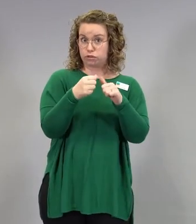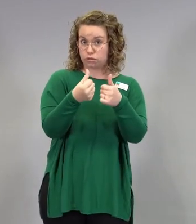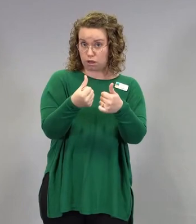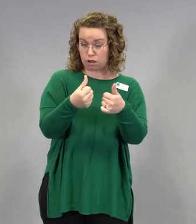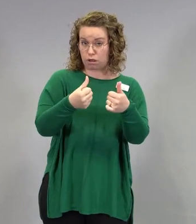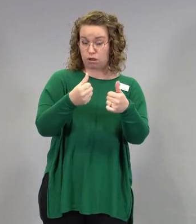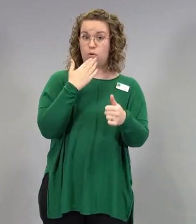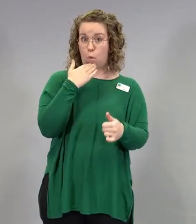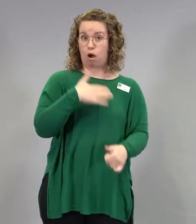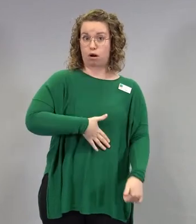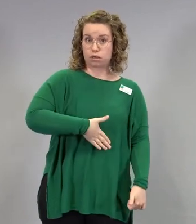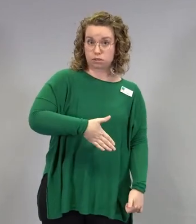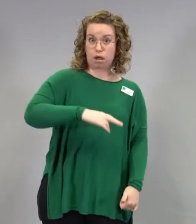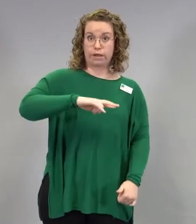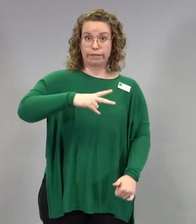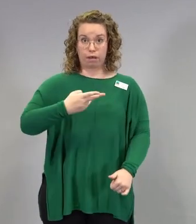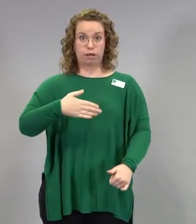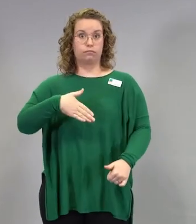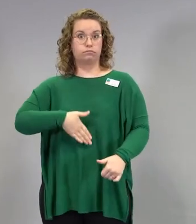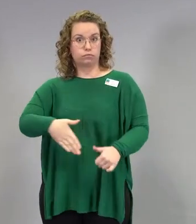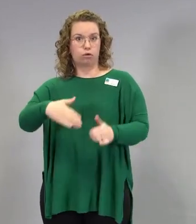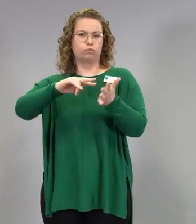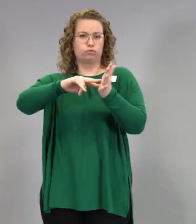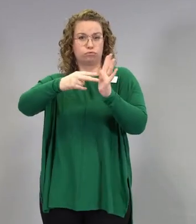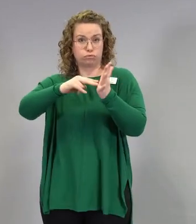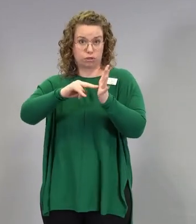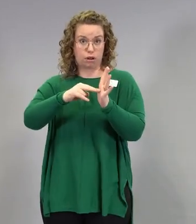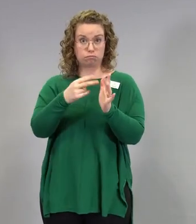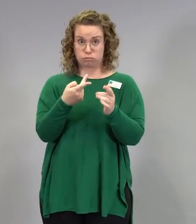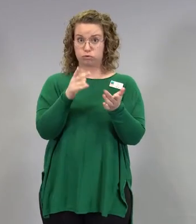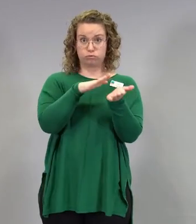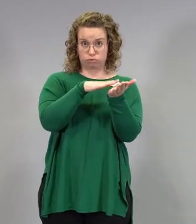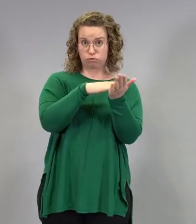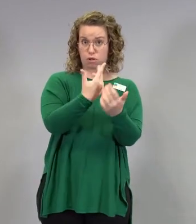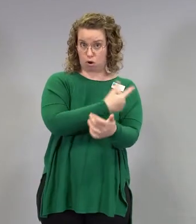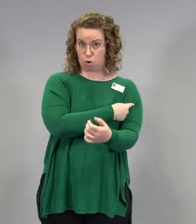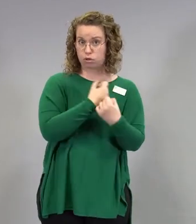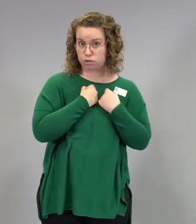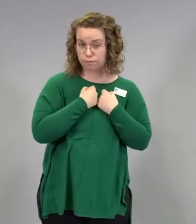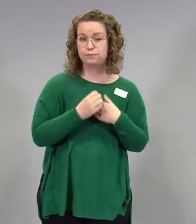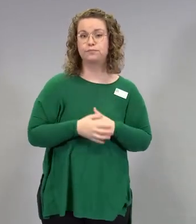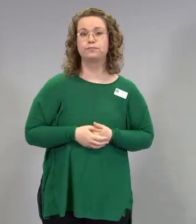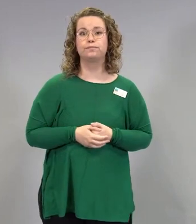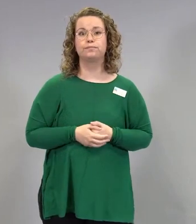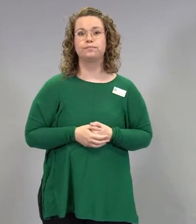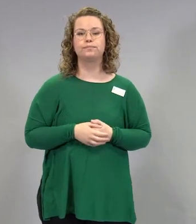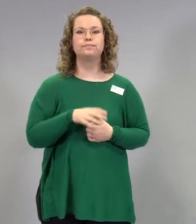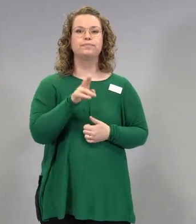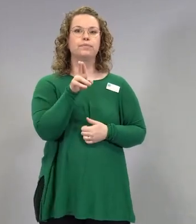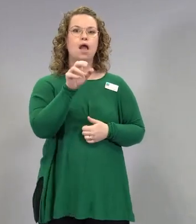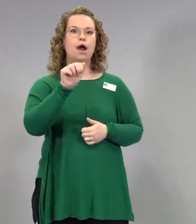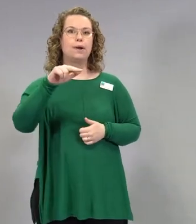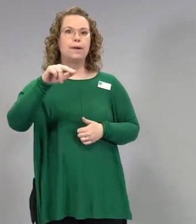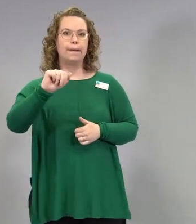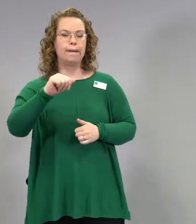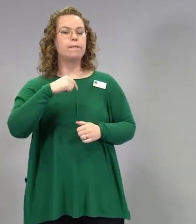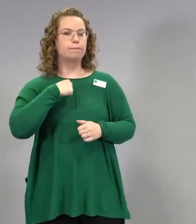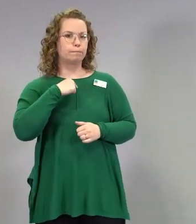suunnittelevalle? Suositellaanko heille rokotteita? Jos vastaisin tähän